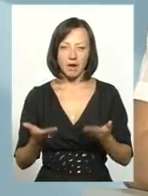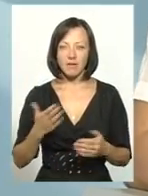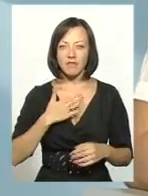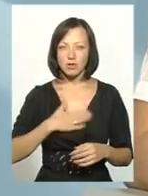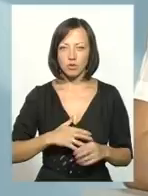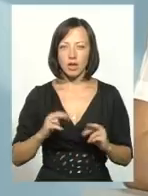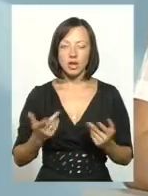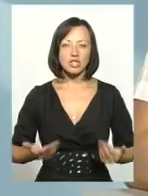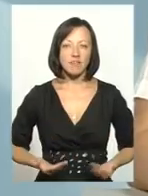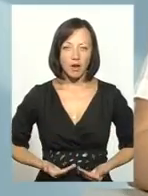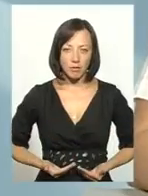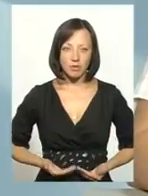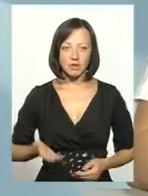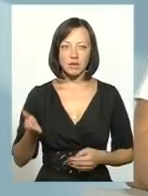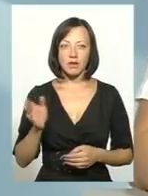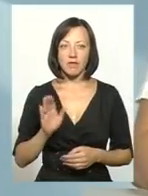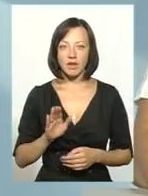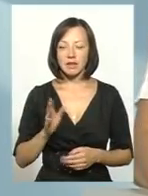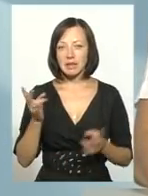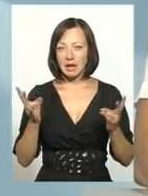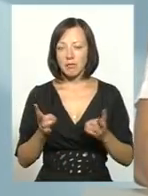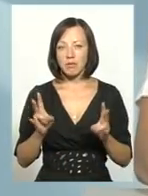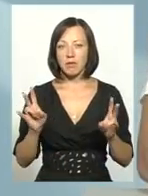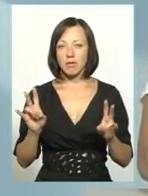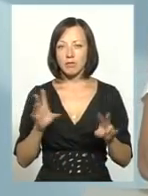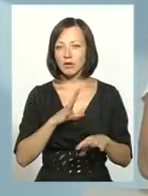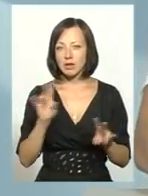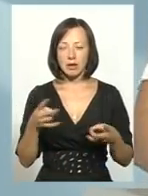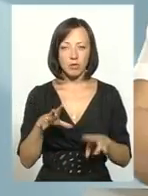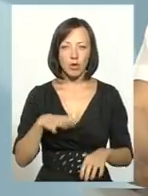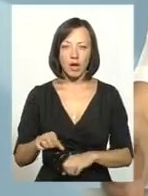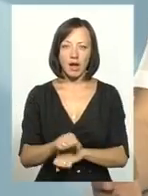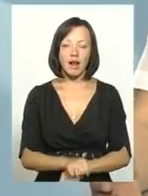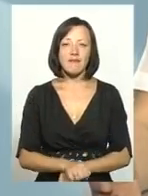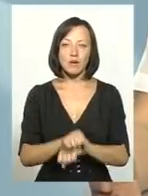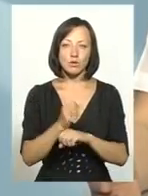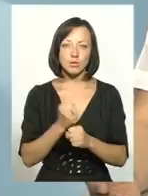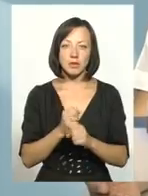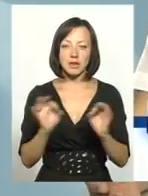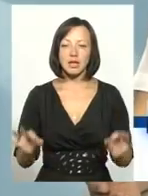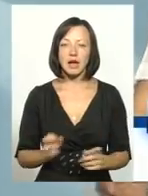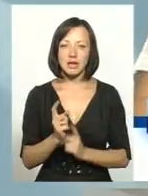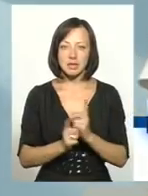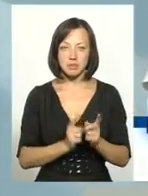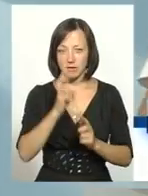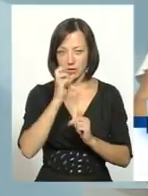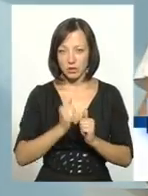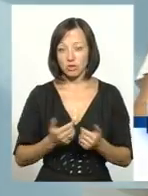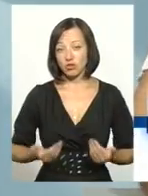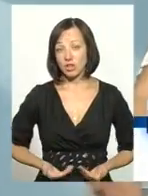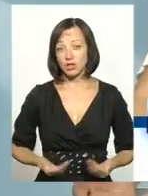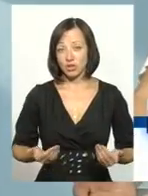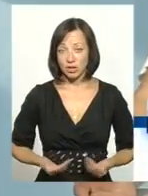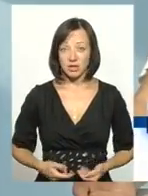то, як ми живемо, ну давайте, треба було не робити тоді ні революції, ні треба бути ніяких змін в цій державі. Ну ми жили і